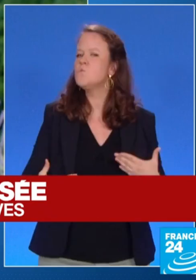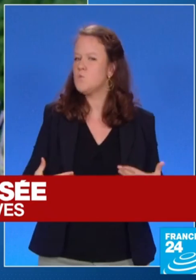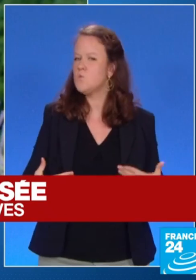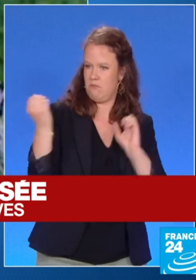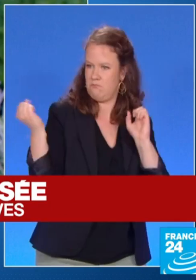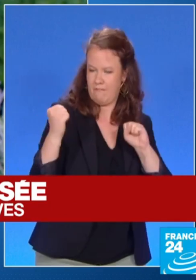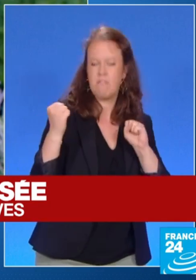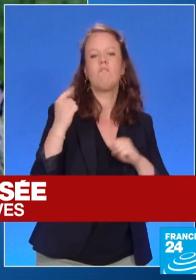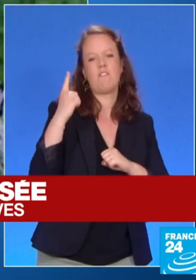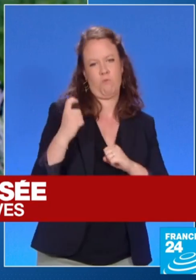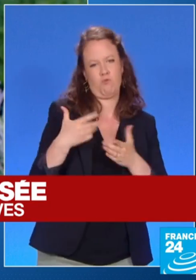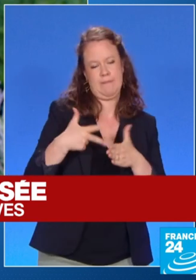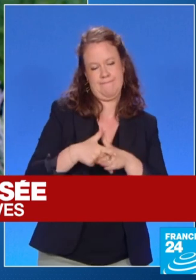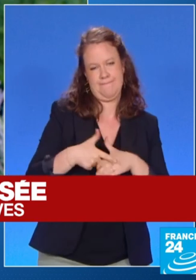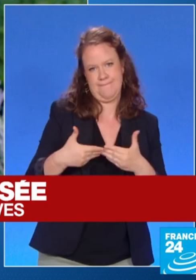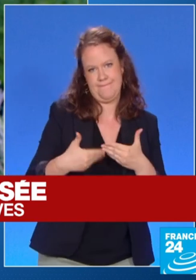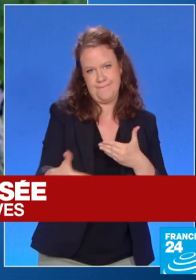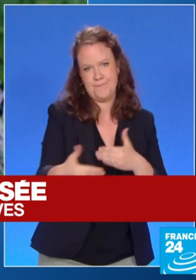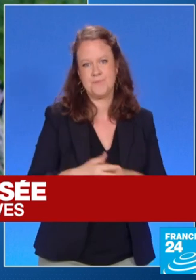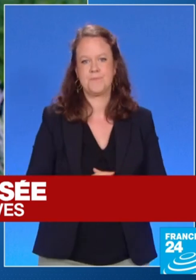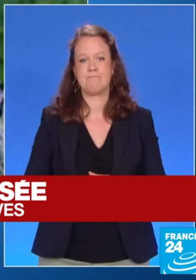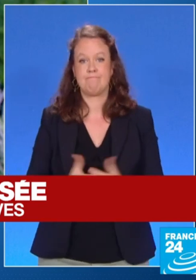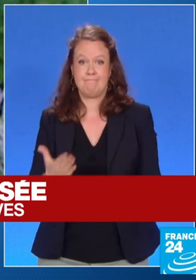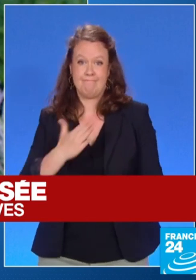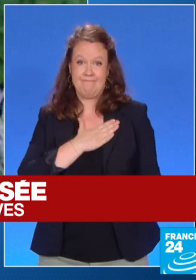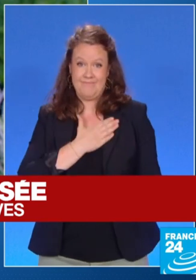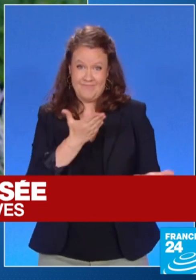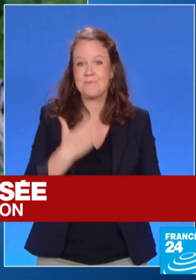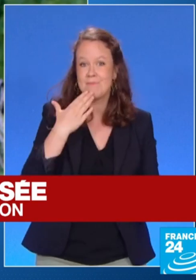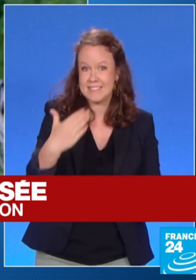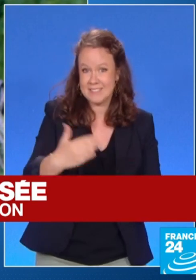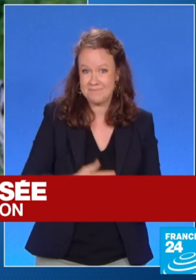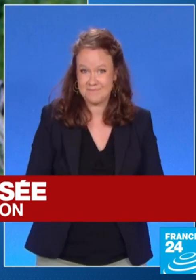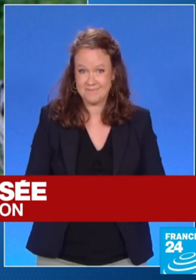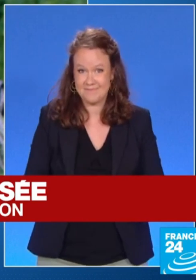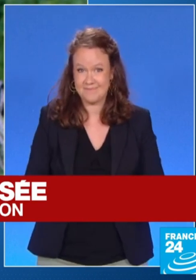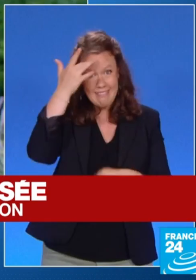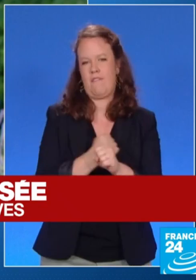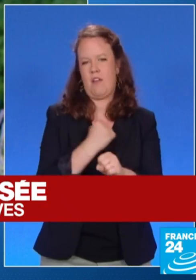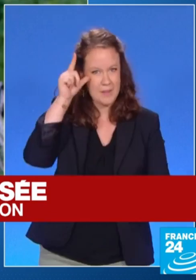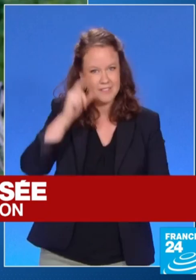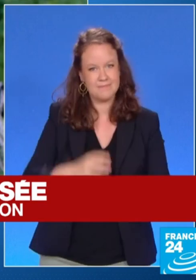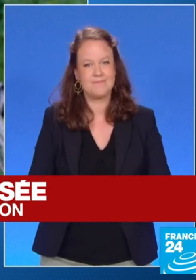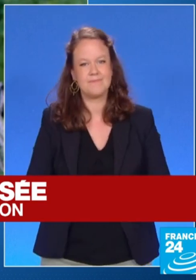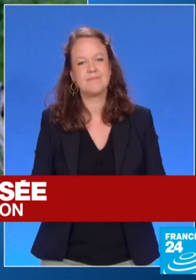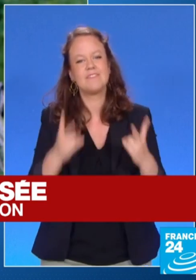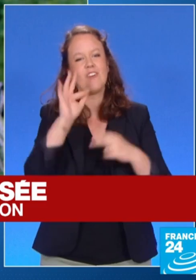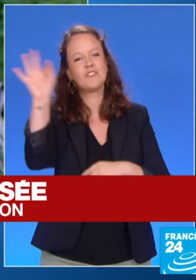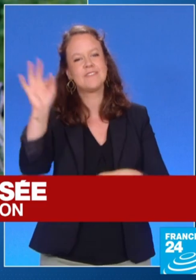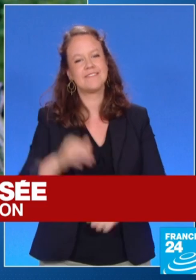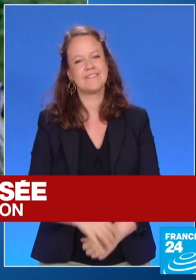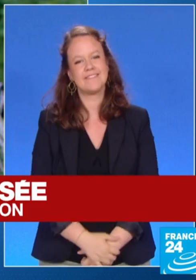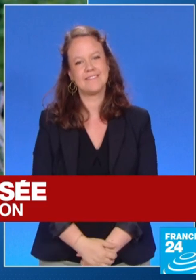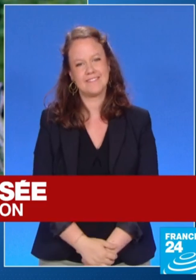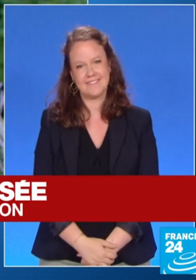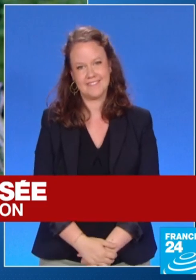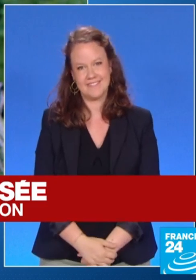J'aurais jamais... Voilà mes chers compatriotes, ce que ce soir je voulais vous dire. Vive la règle du cul et vive la France.